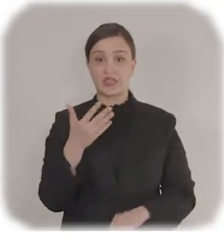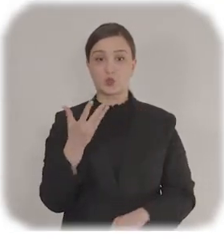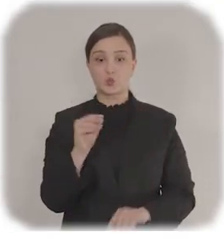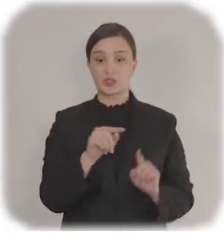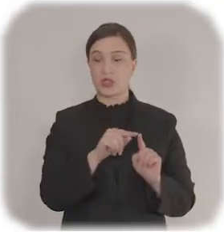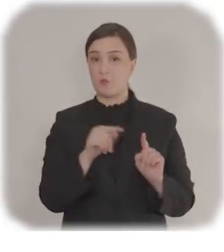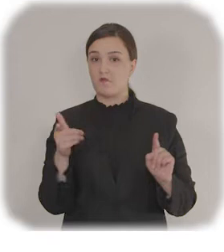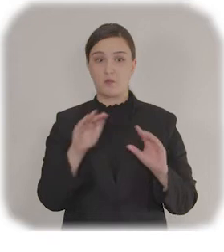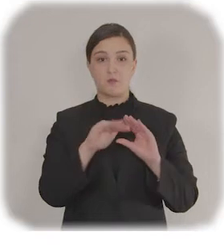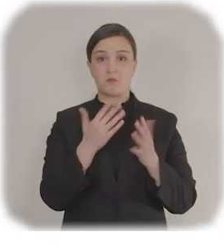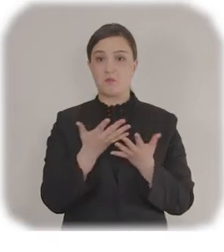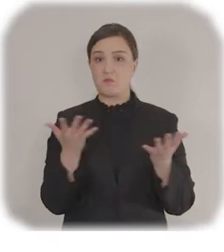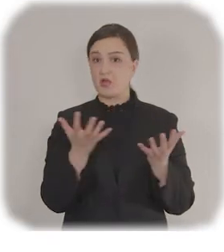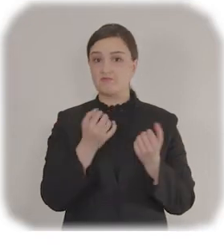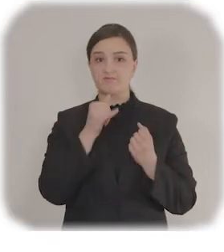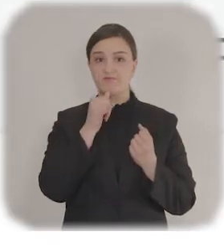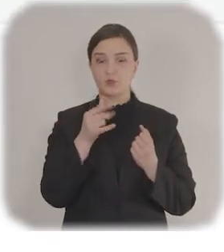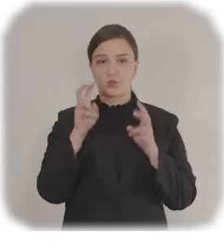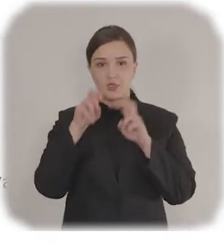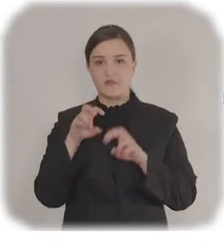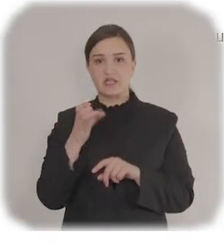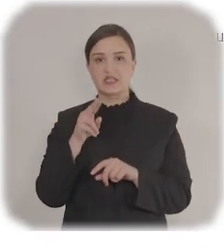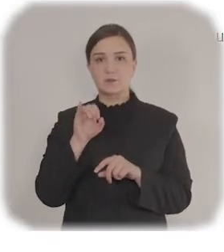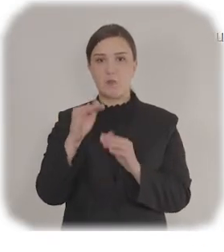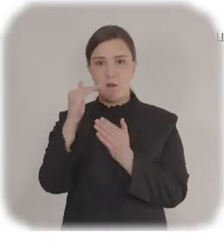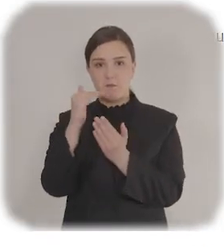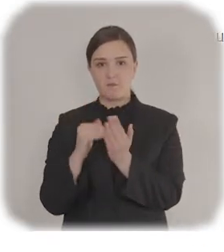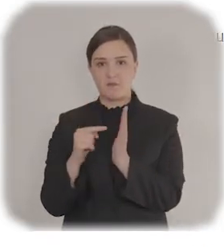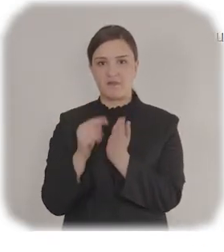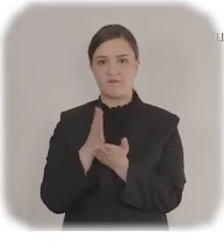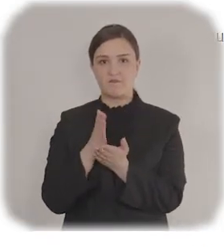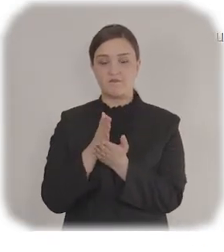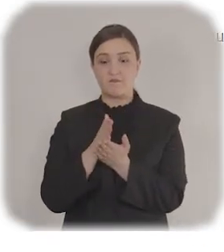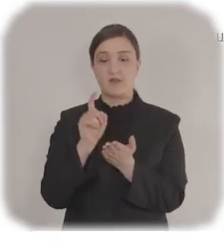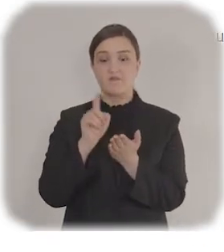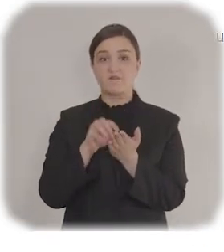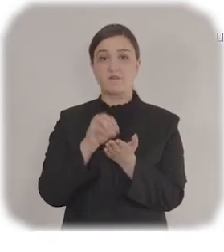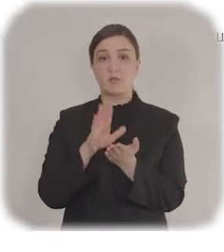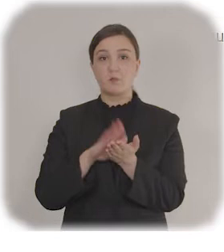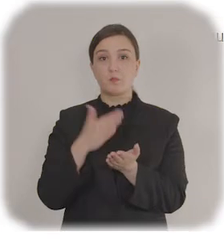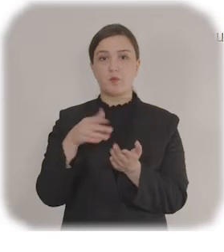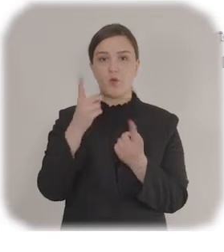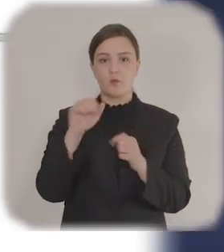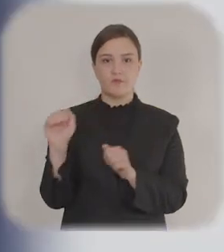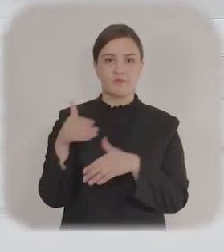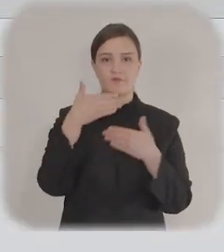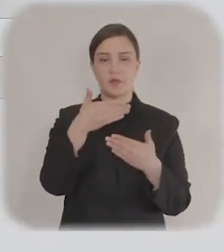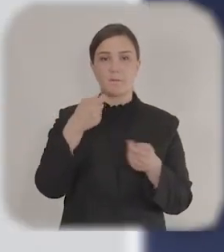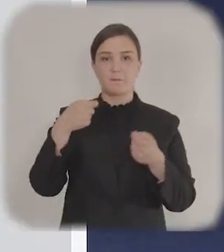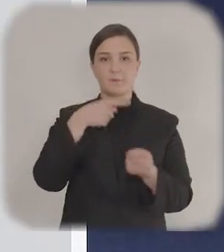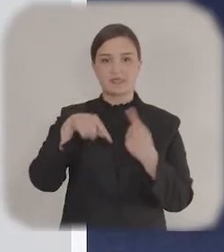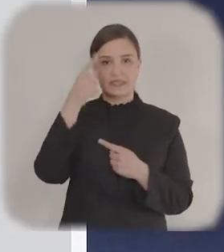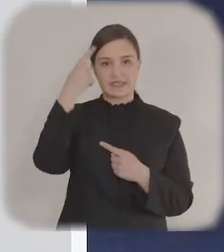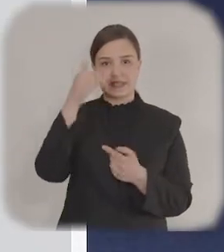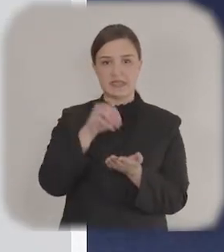Əgər 30 dəqiqə müddətində linki ala bilməsəniz, spam şövbəsinə baxın. Verifikasiyanı keçdikdən sonra biznes ideyanın